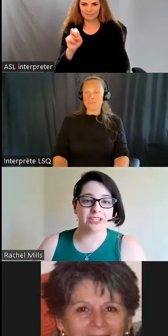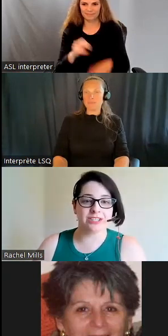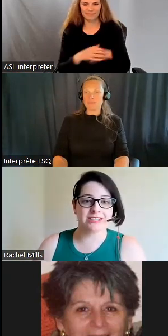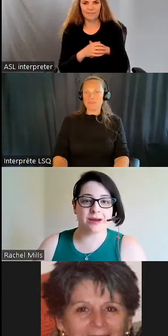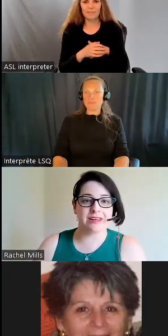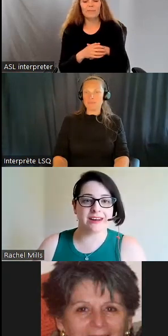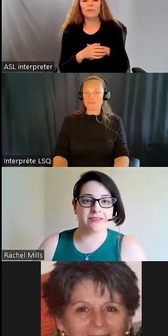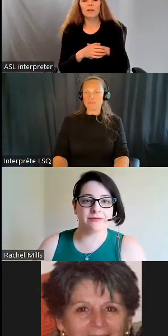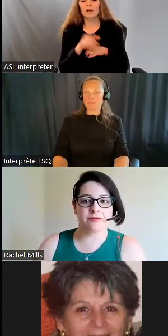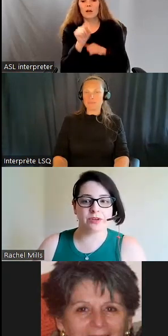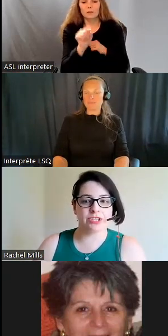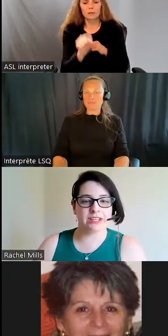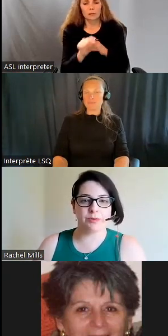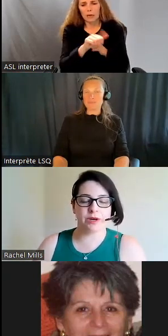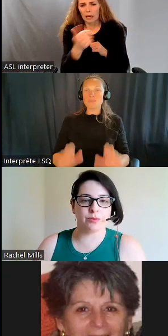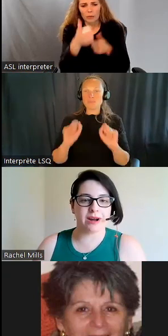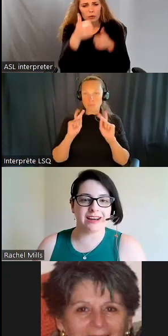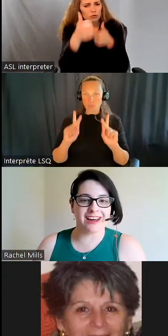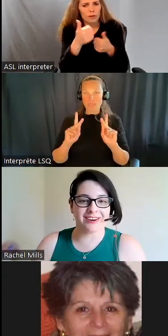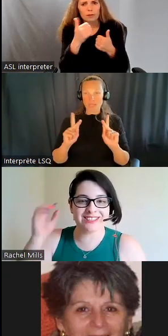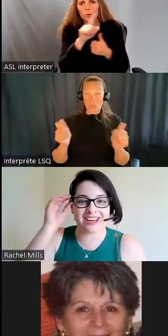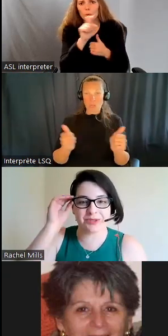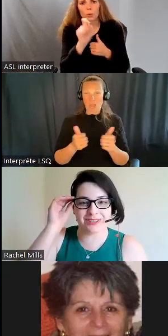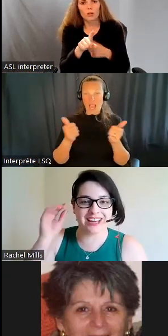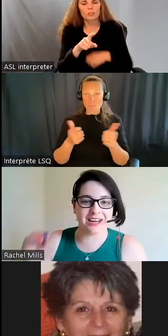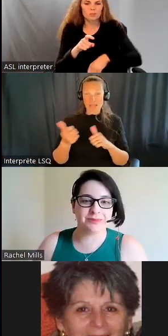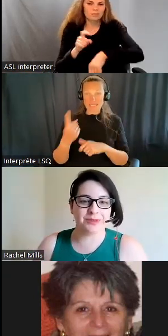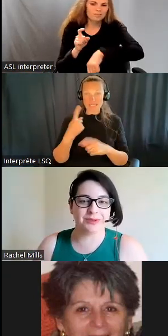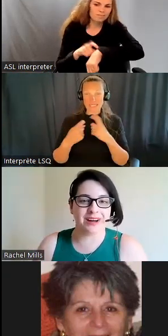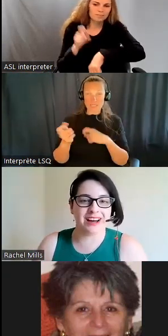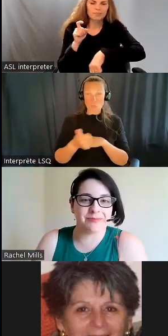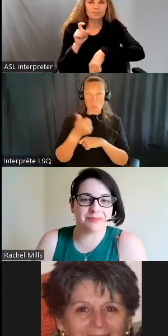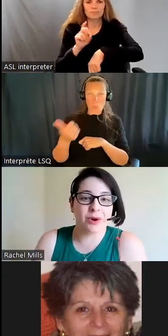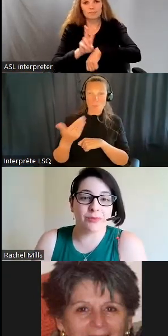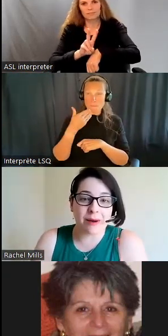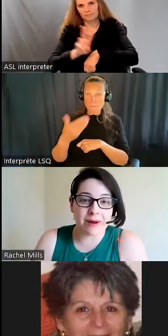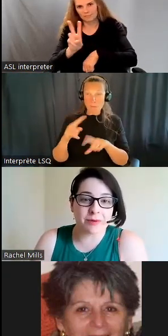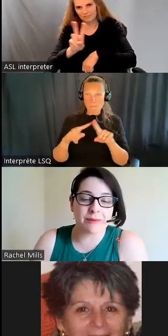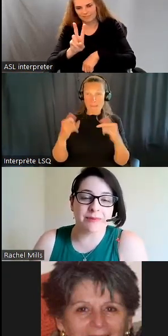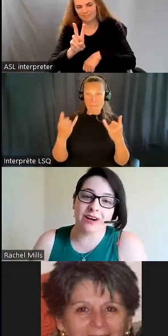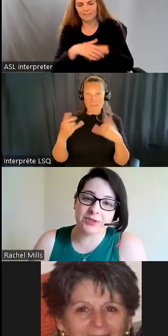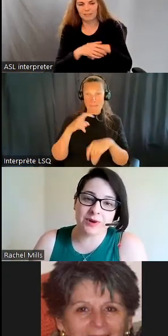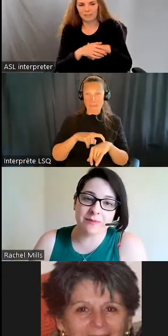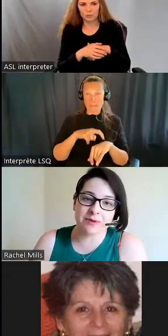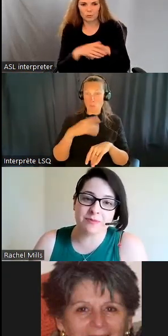D'accord. Il y a d'autres très bonnes questions, mais malheureusement, nous arrivons à la fin